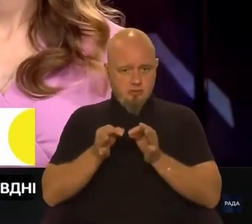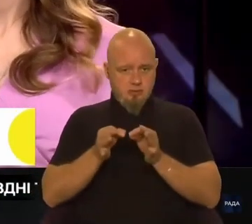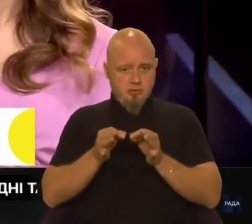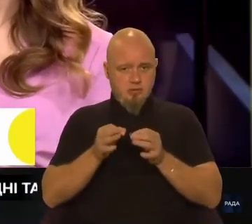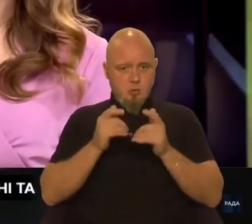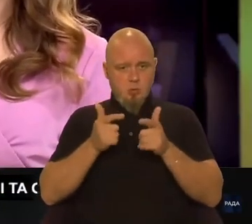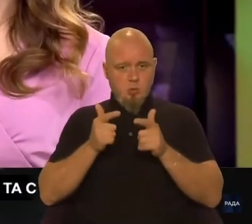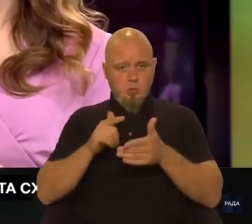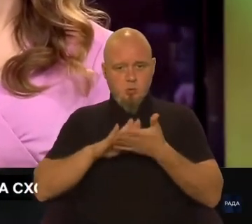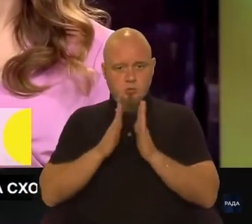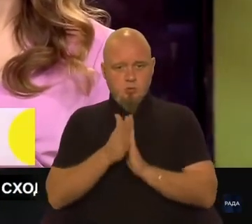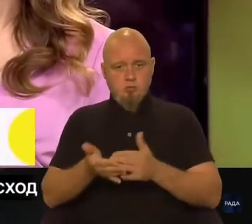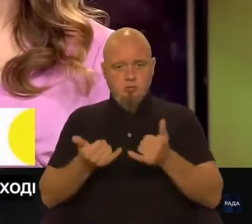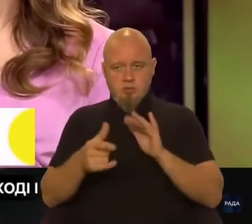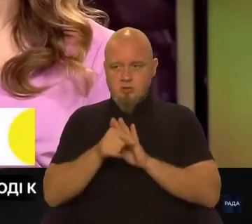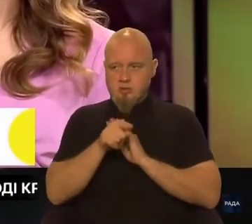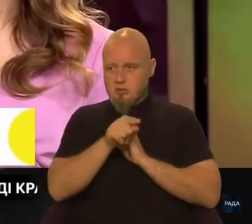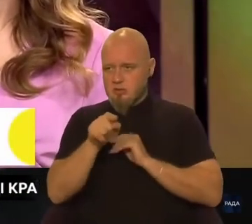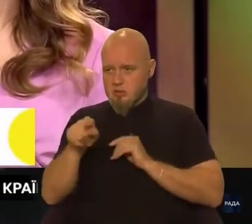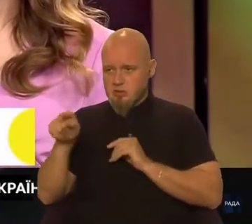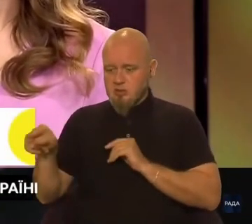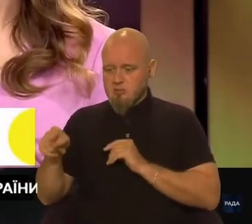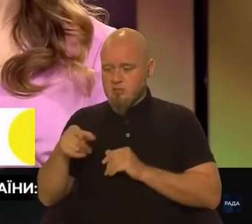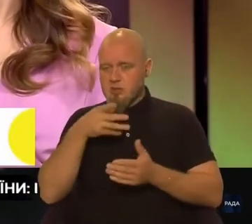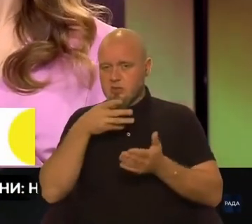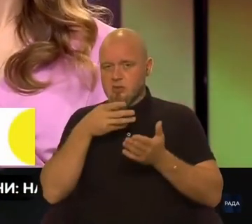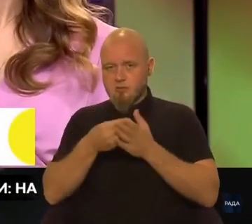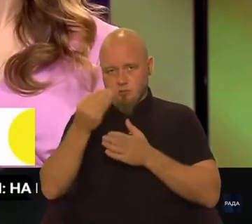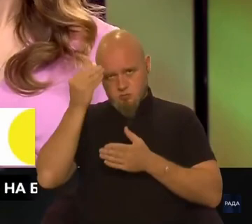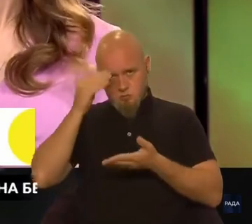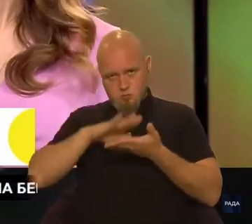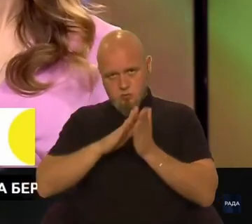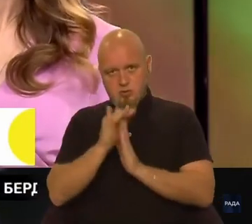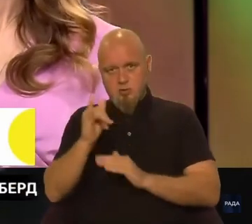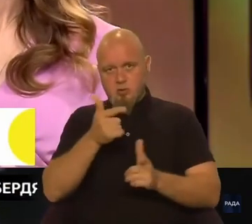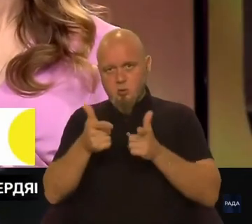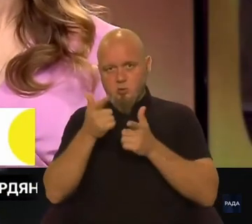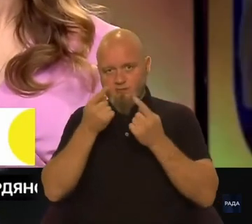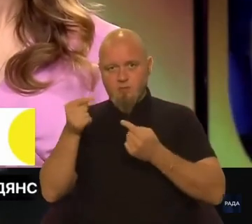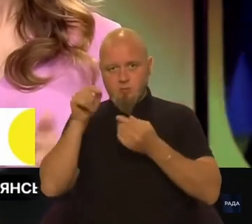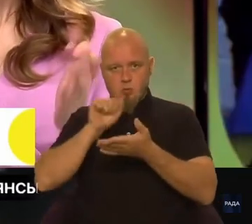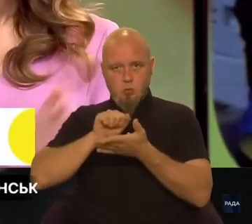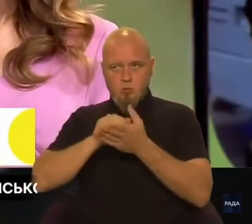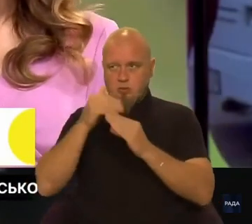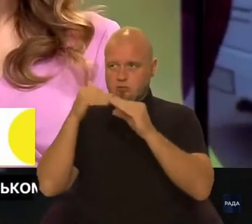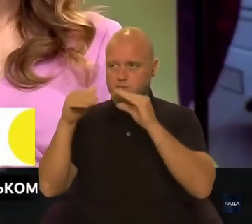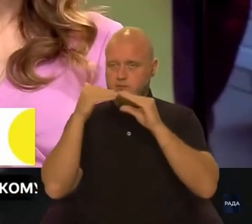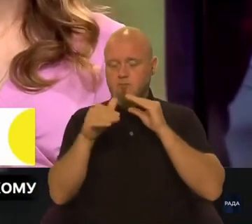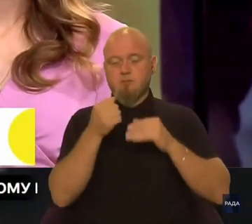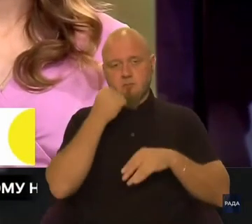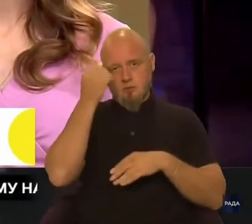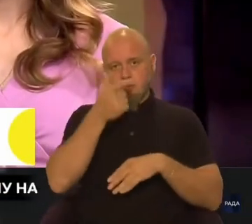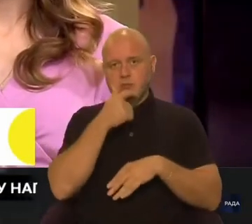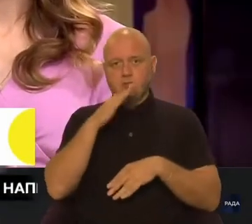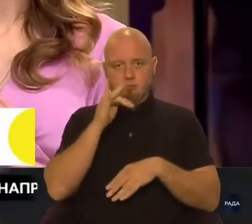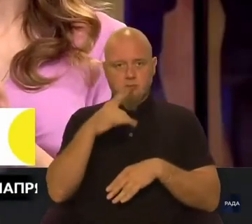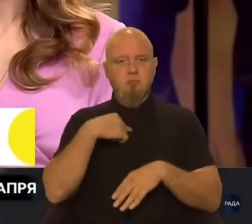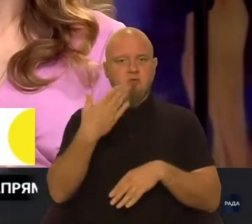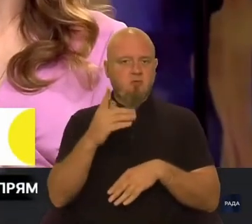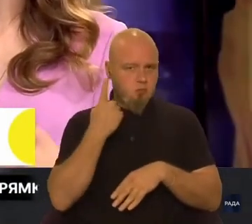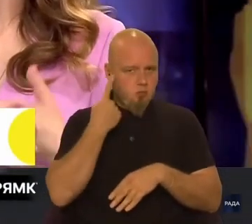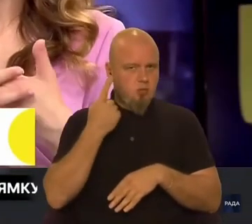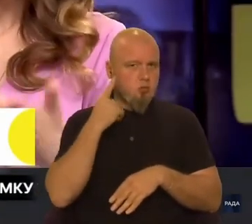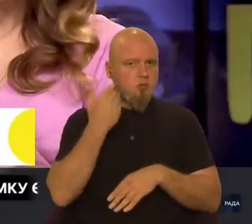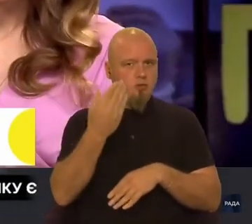пригоджуємо зараз з ними позицію і готуємо відповідні документи. Дякую, пане Володимире, ми вас почули,